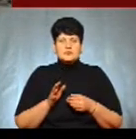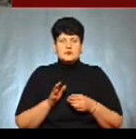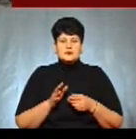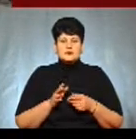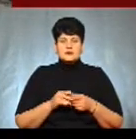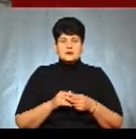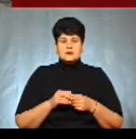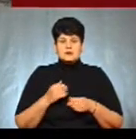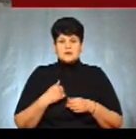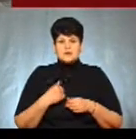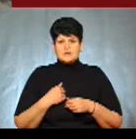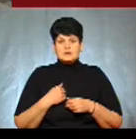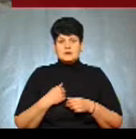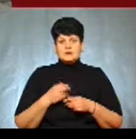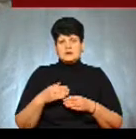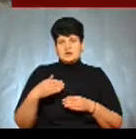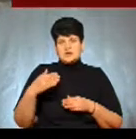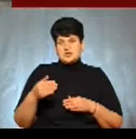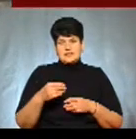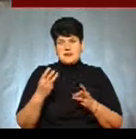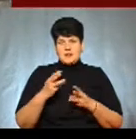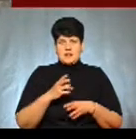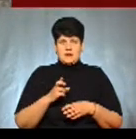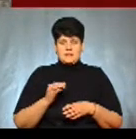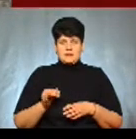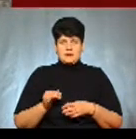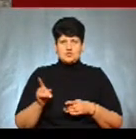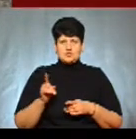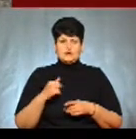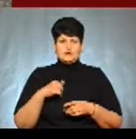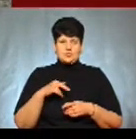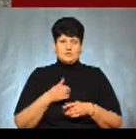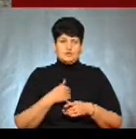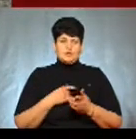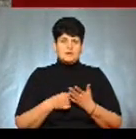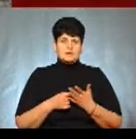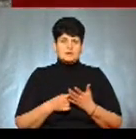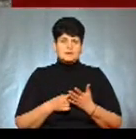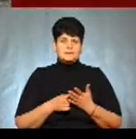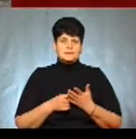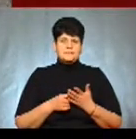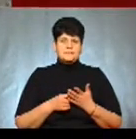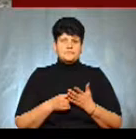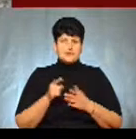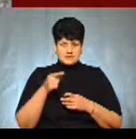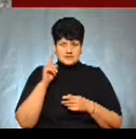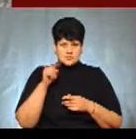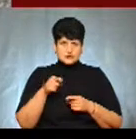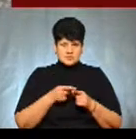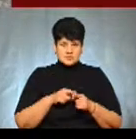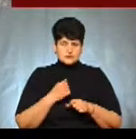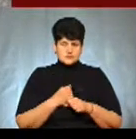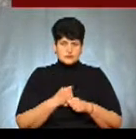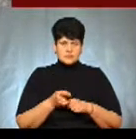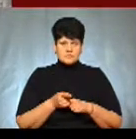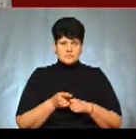Я казав біг мене, що я туди далі не поливив. І що б доказати, що я туди. Ти визнаєш, що ти зробив,